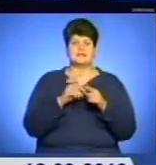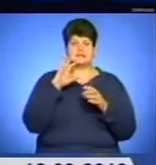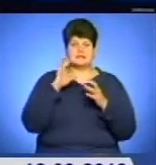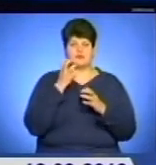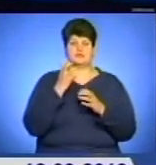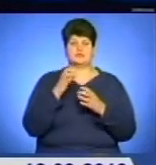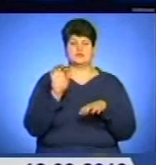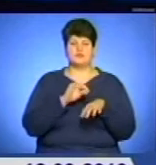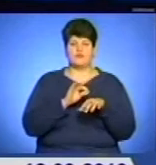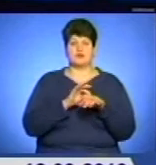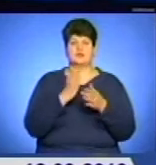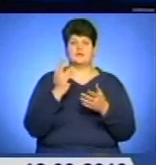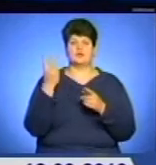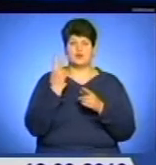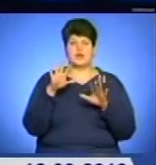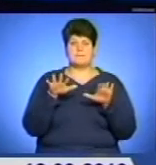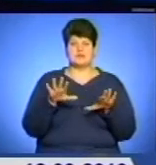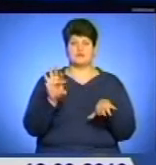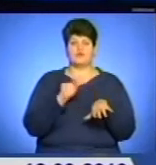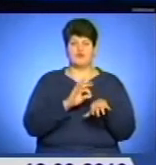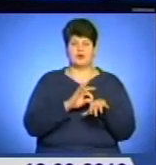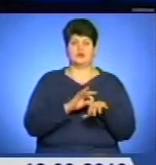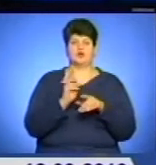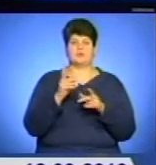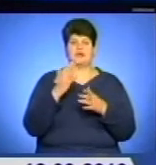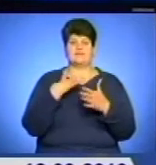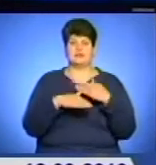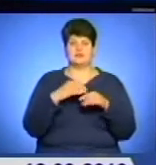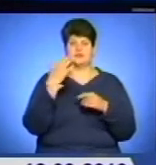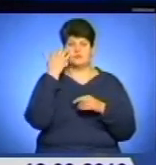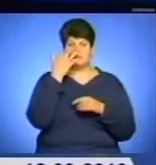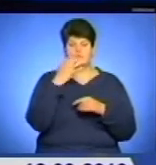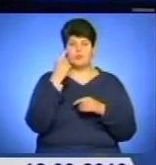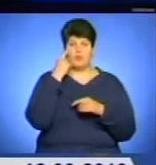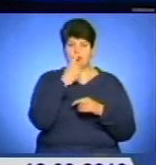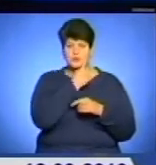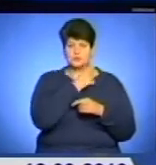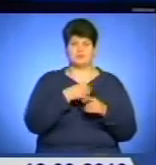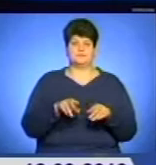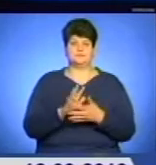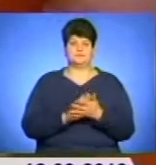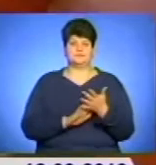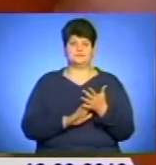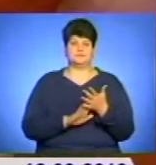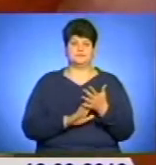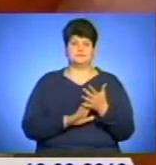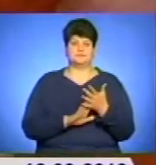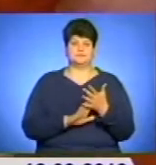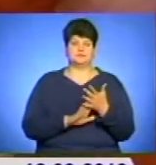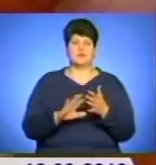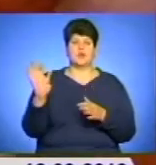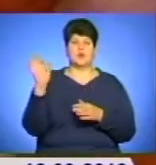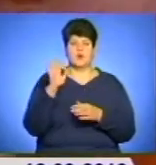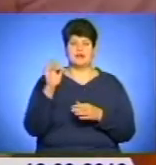інвалідність позору. В Україні і, зокрема, на Тернопільщині ситуація та ж. Деталі у наступному сюжеті. Ольга